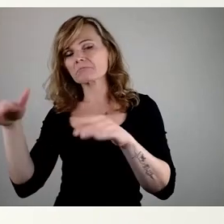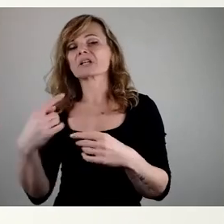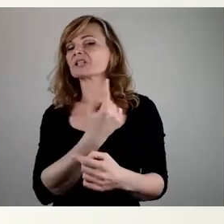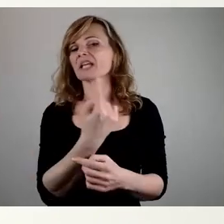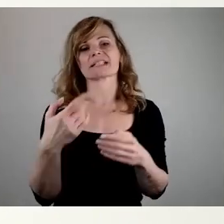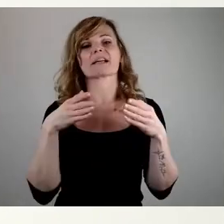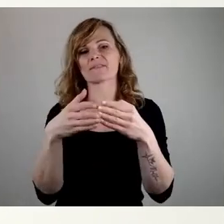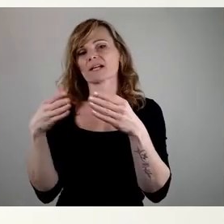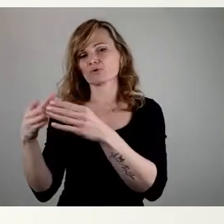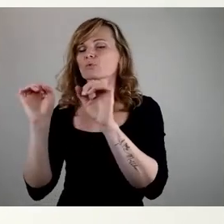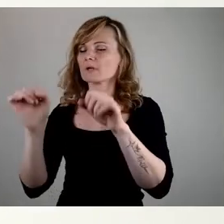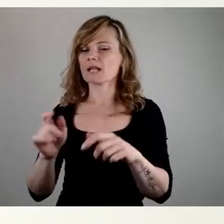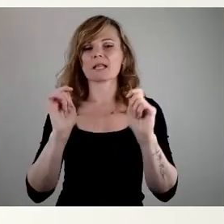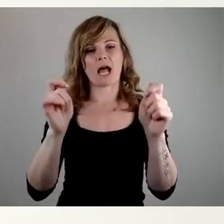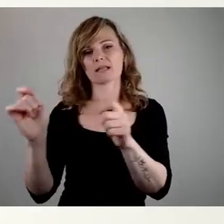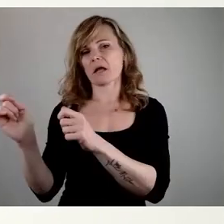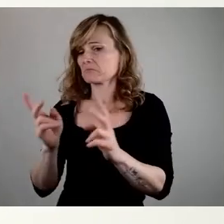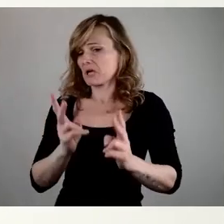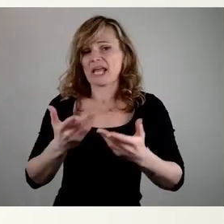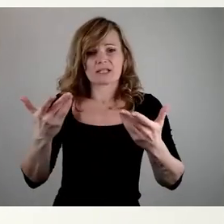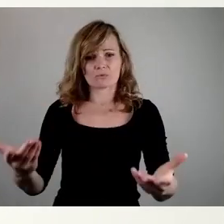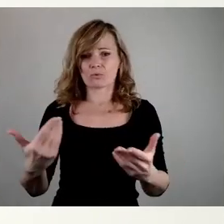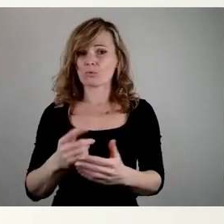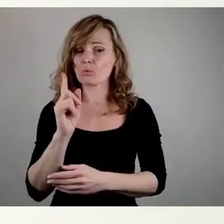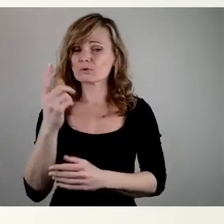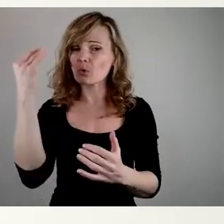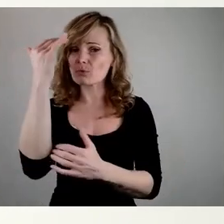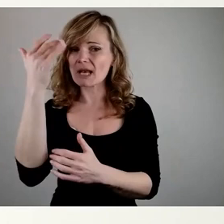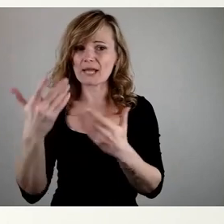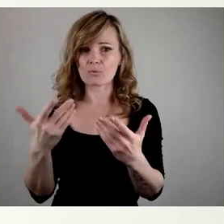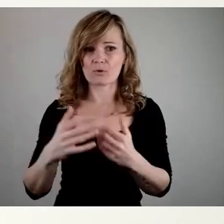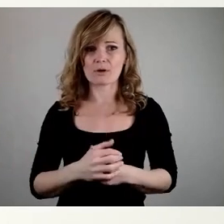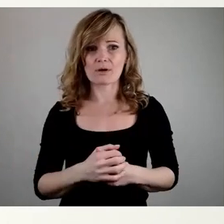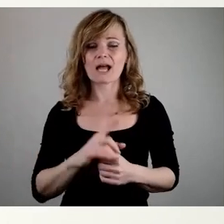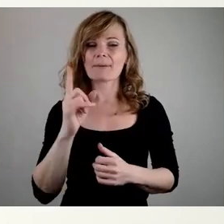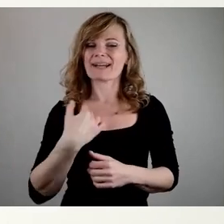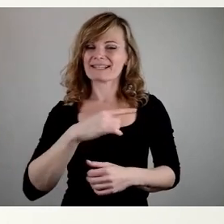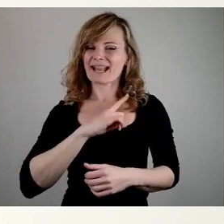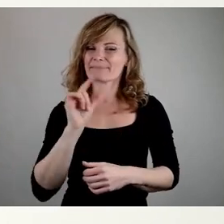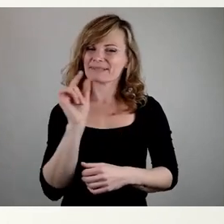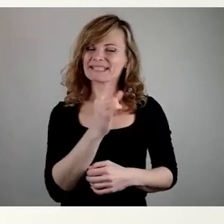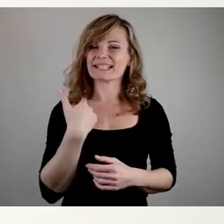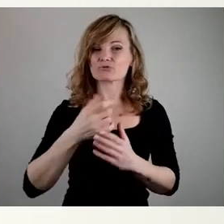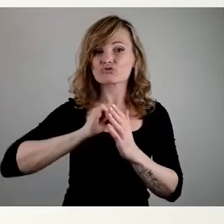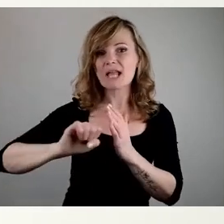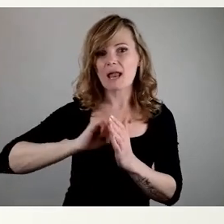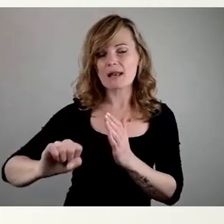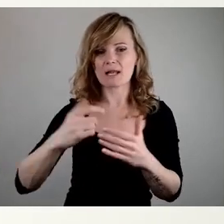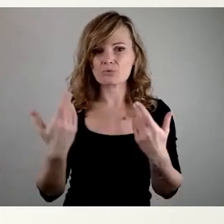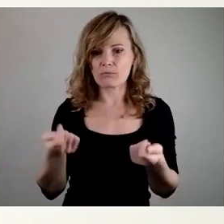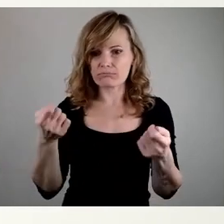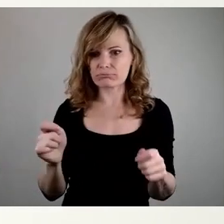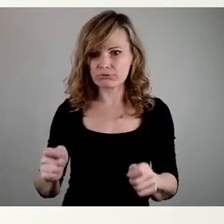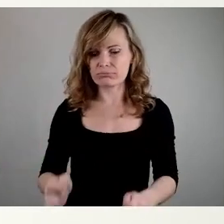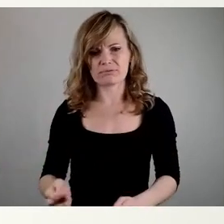Anträge zu stellen bzw. da die Überlegungen sind. Aber ich finde es ein bisschen jetzt in der Schnelligkeit, das so zu beschließen, finde ich